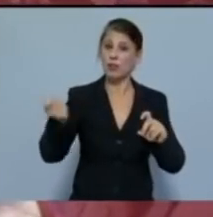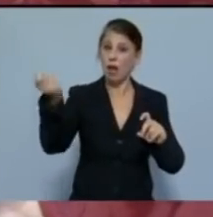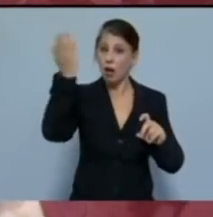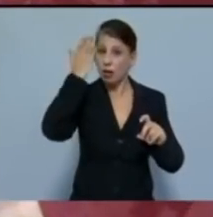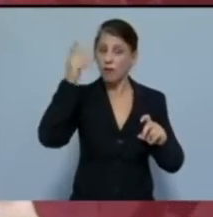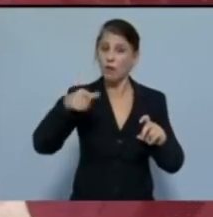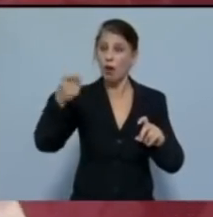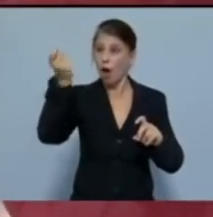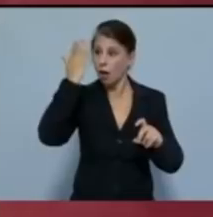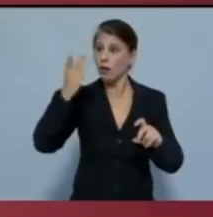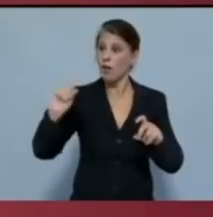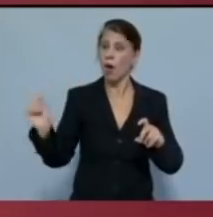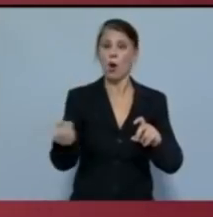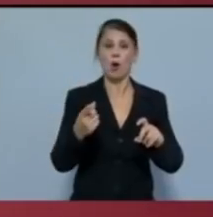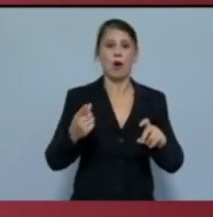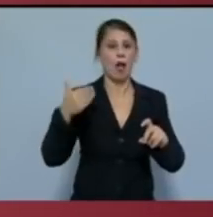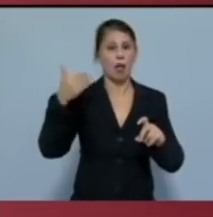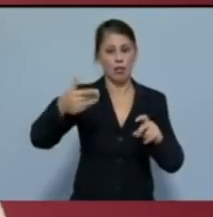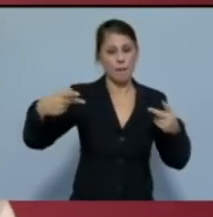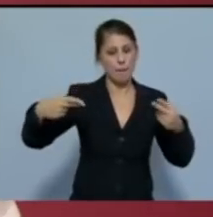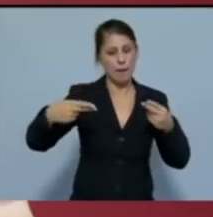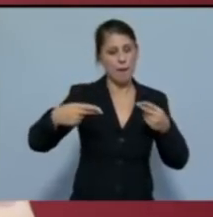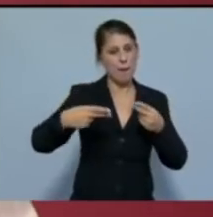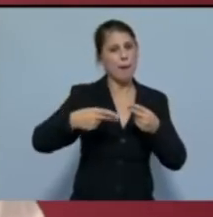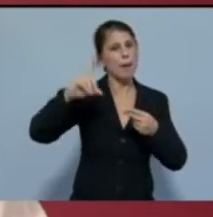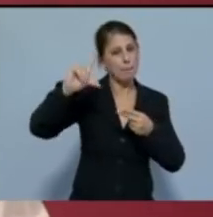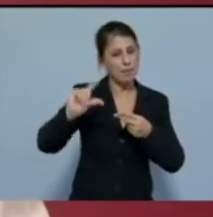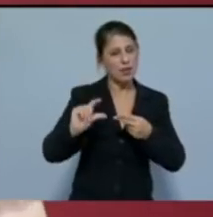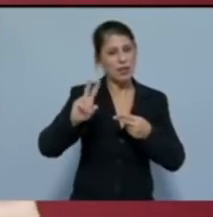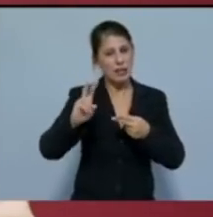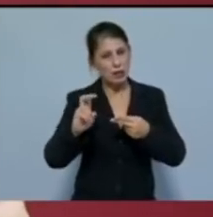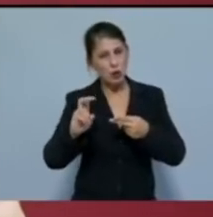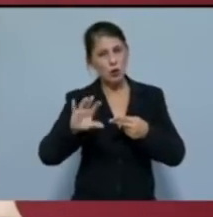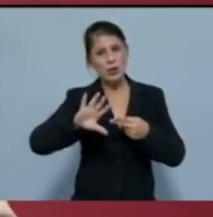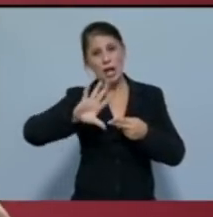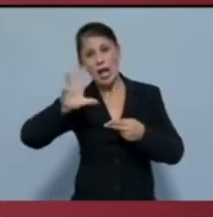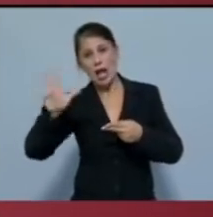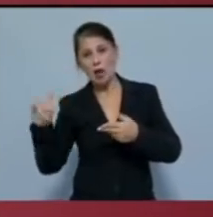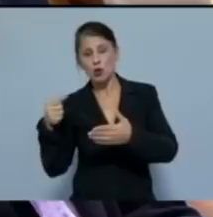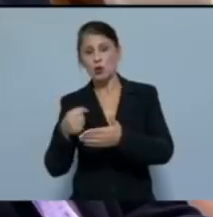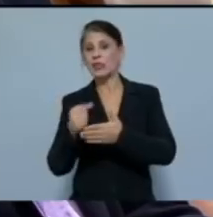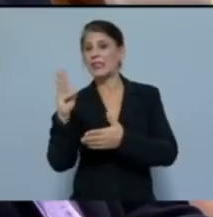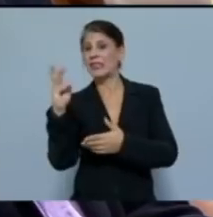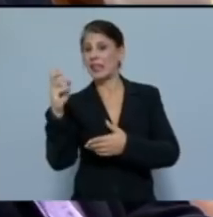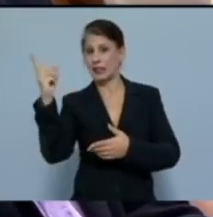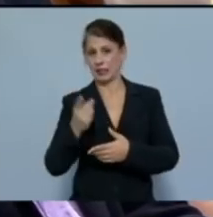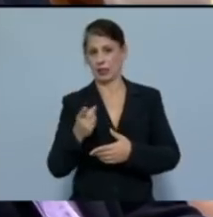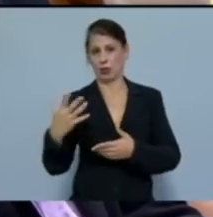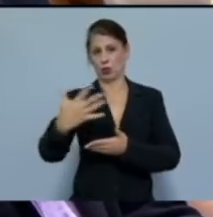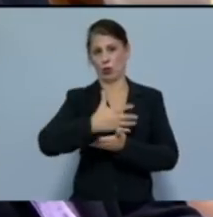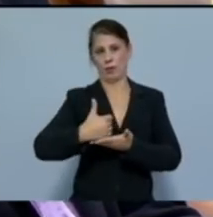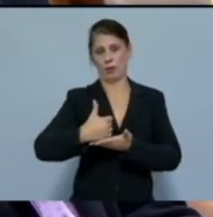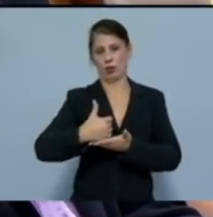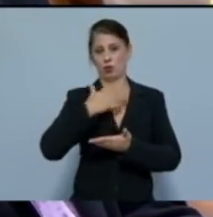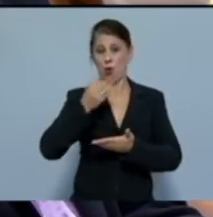λεγόμενη ακρίβεια που θα κουρέψει ένα ακόμα 20 έως 30% του εισοδήματός του.